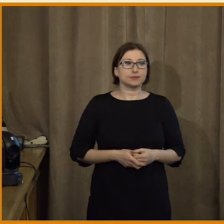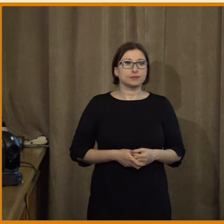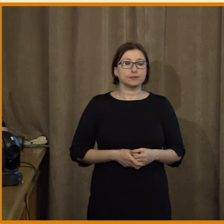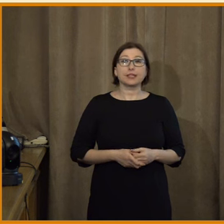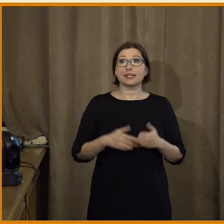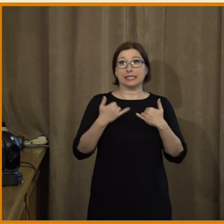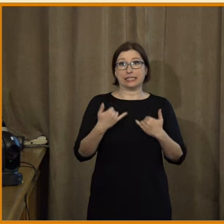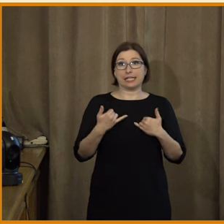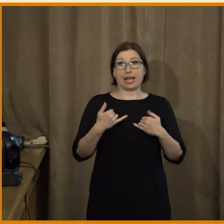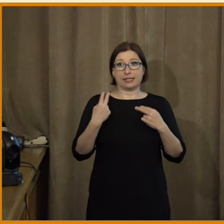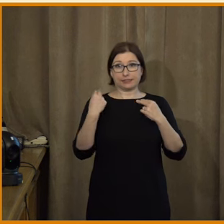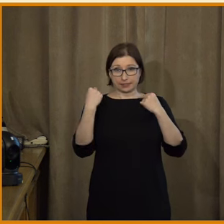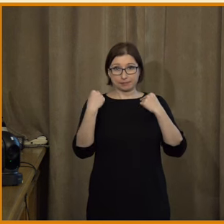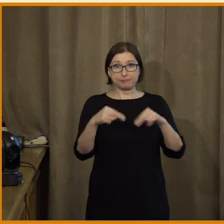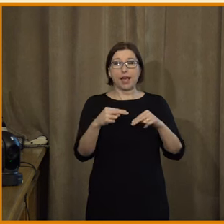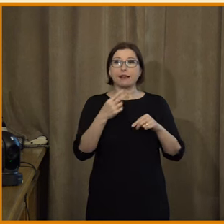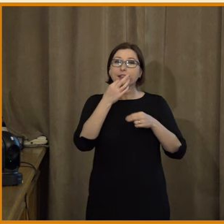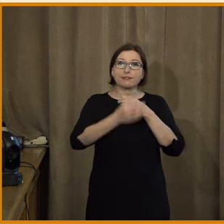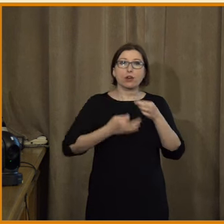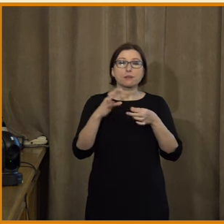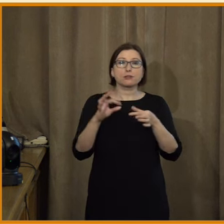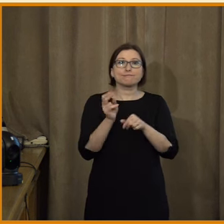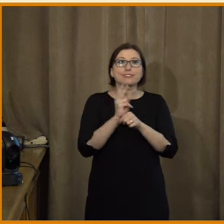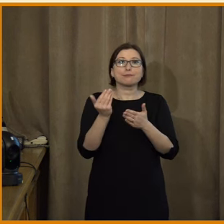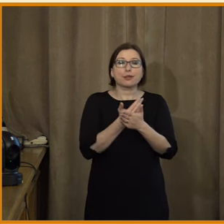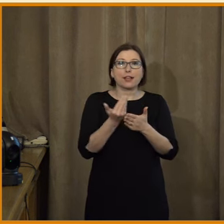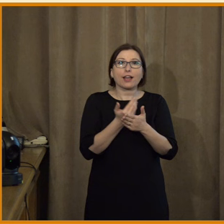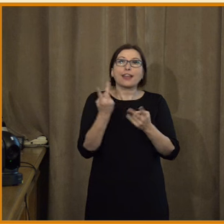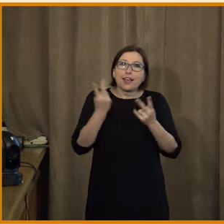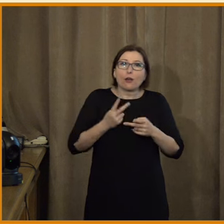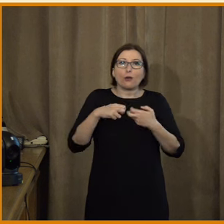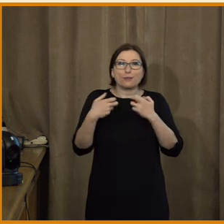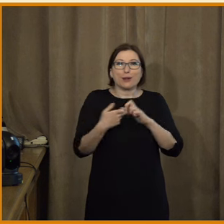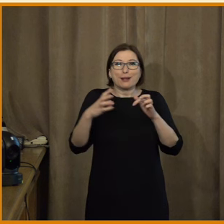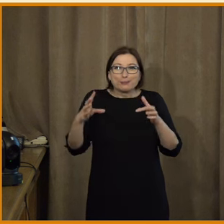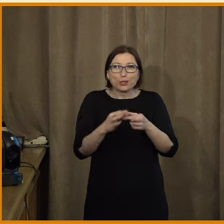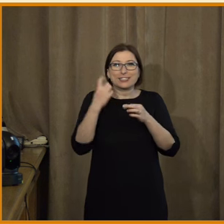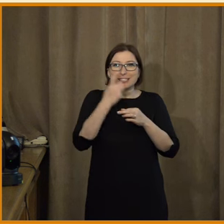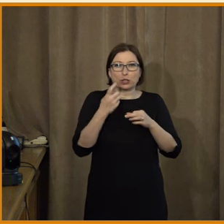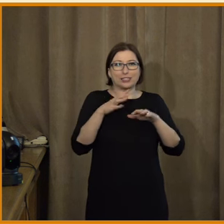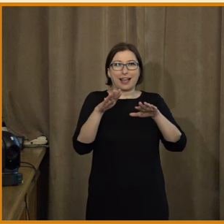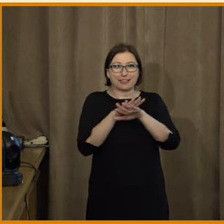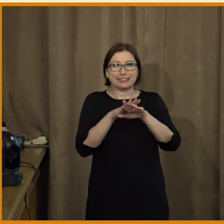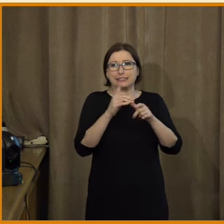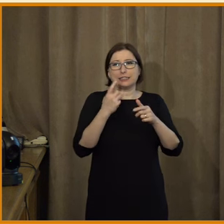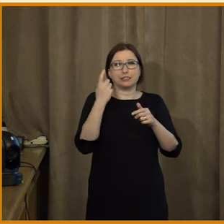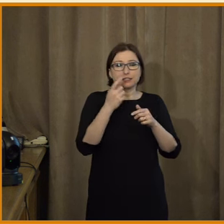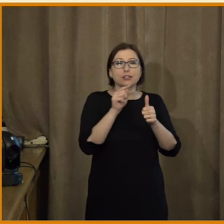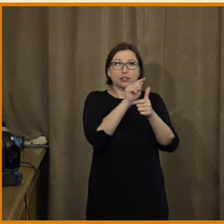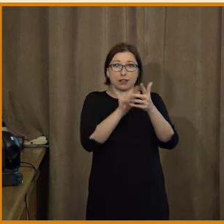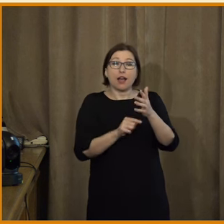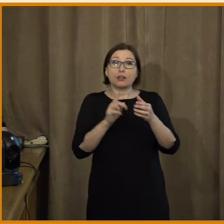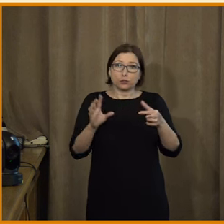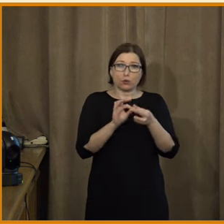Teď se vracím k tomu bodu, že ty dezinformace teda často vnímáme jako problém navázaný na sociální sítě a na ten online prostor, což samozřejmě do